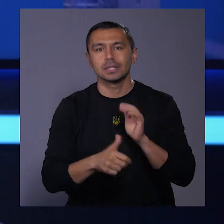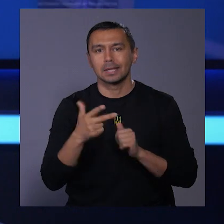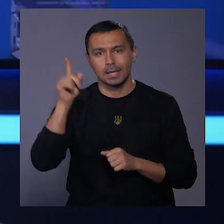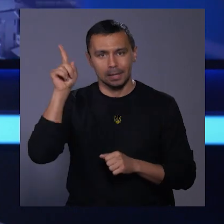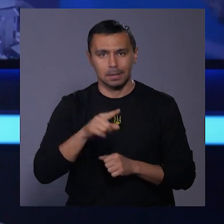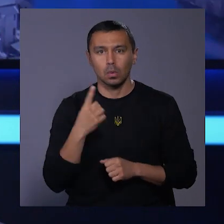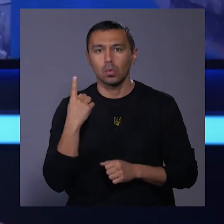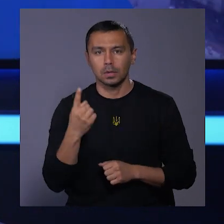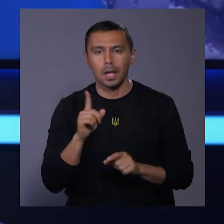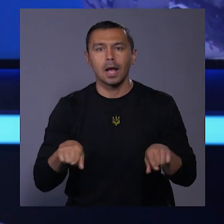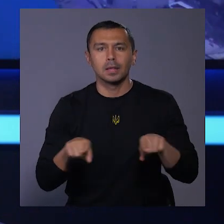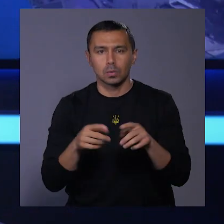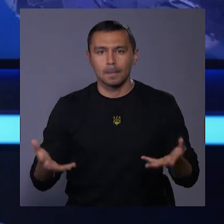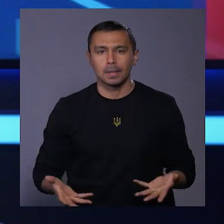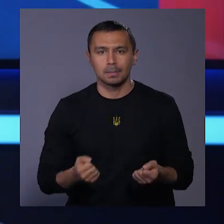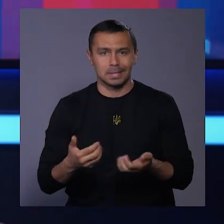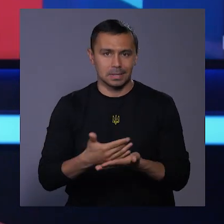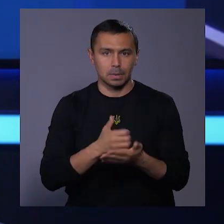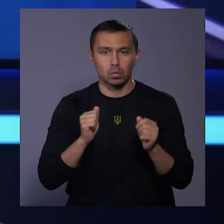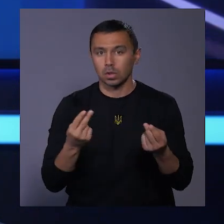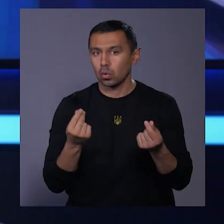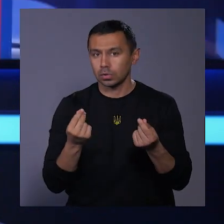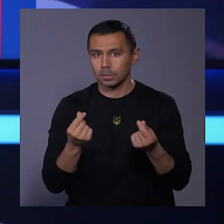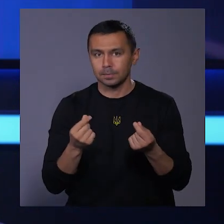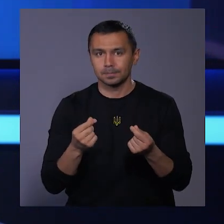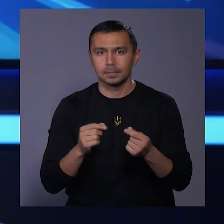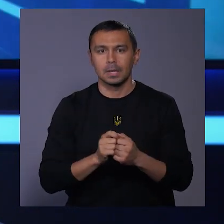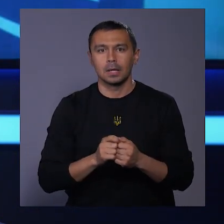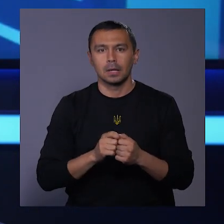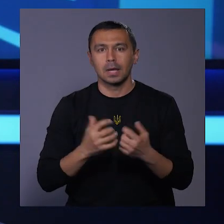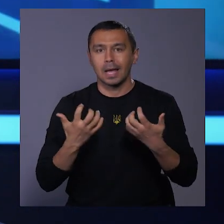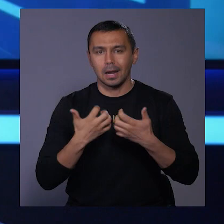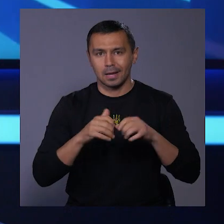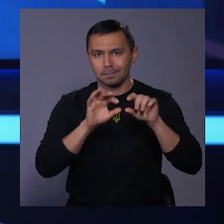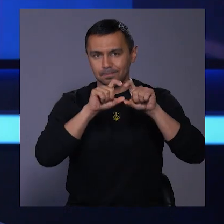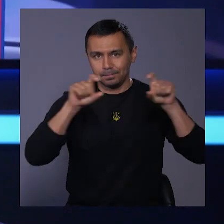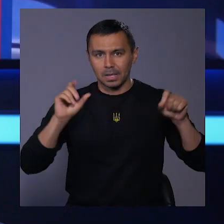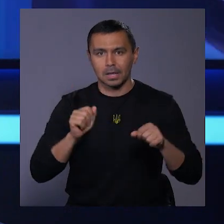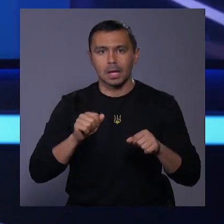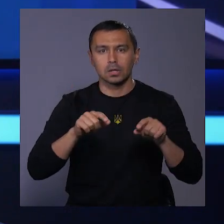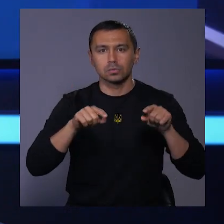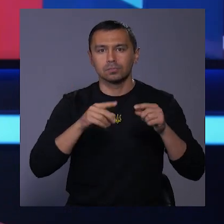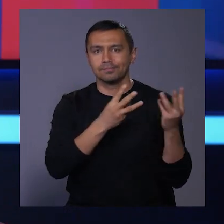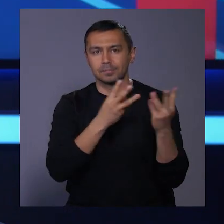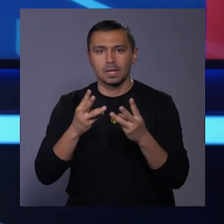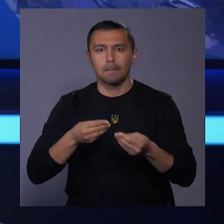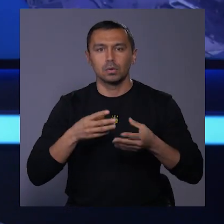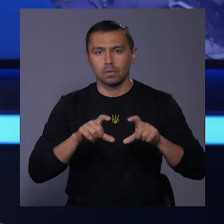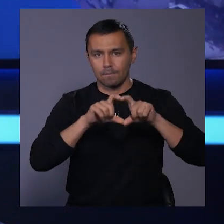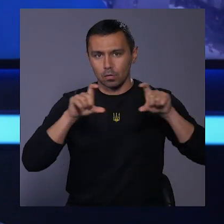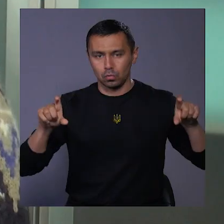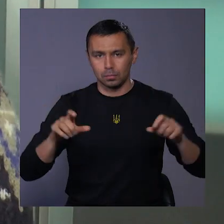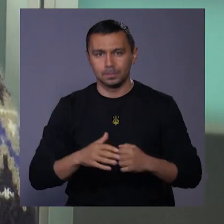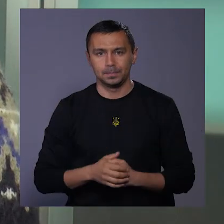-1. Також підтримати збір можна грошима. Реквізити рахунків є на сторінках благодійного фонду у соцмережах.